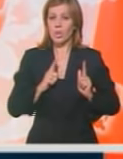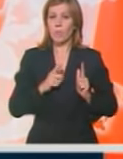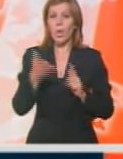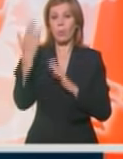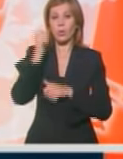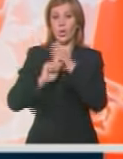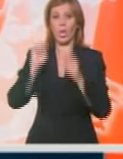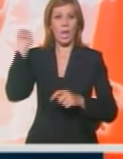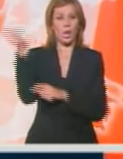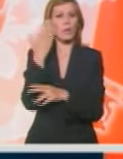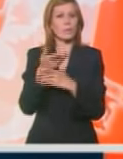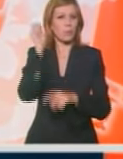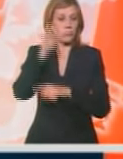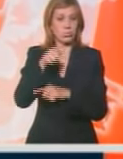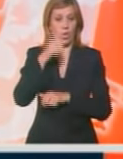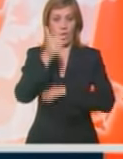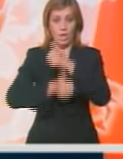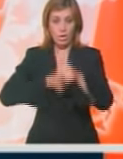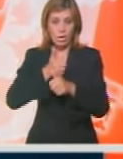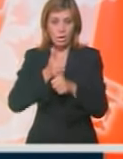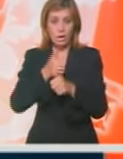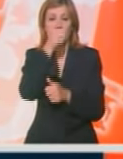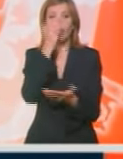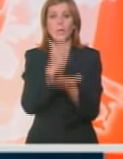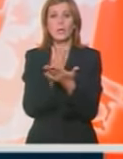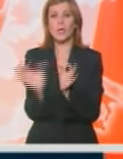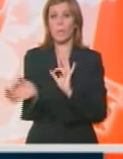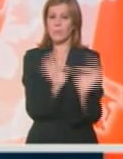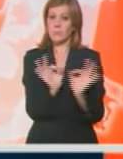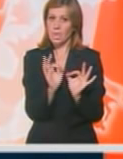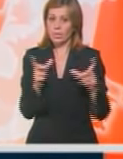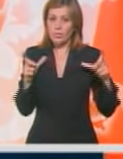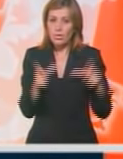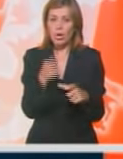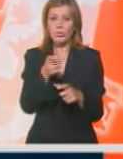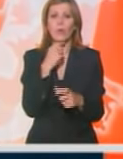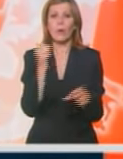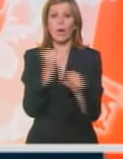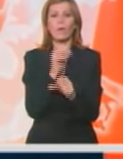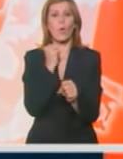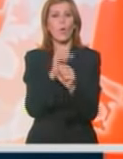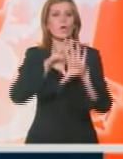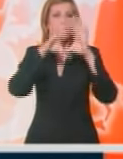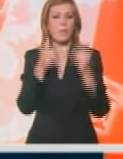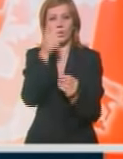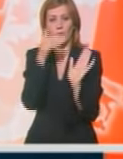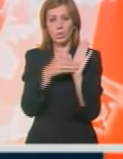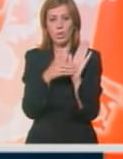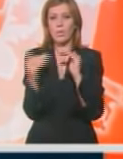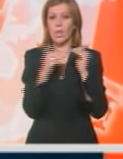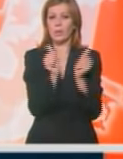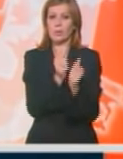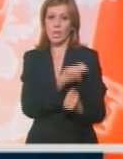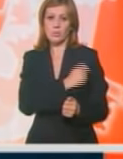prošlogodišnji rekord obori. A što se tiče bezbednosti, tu je naravno urađeno sve što treba. U sradnji sa